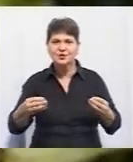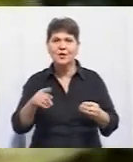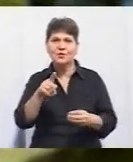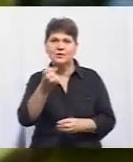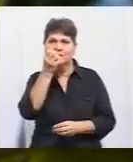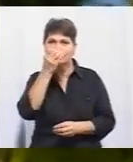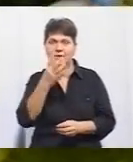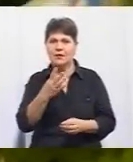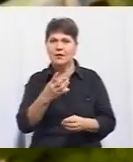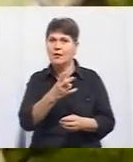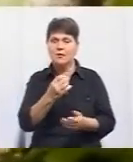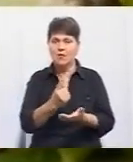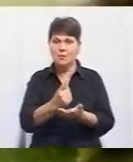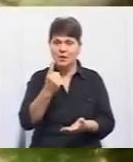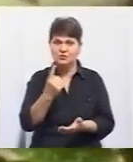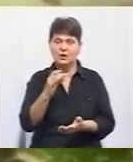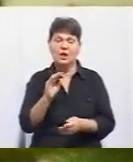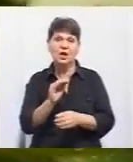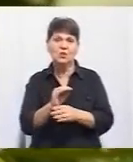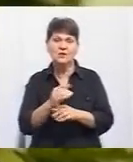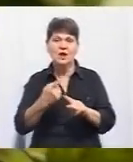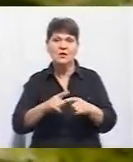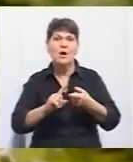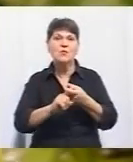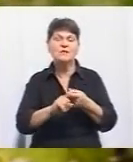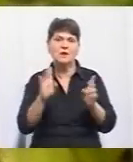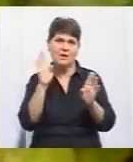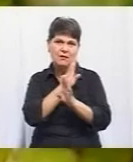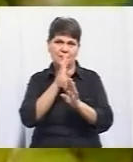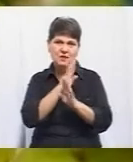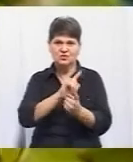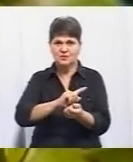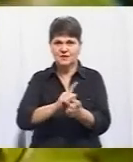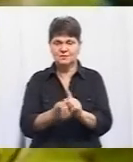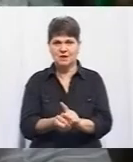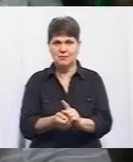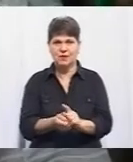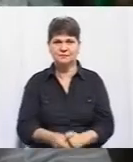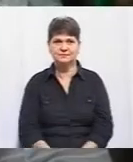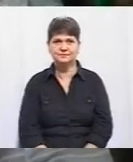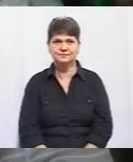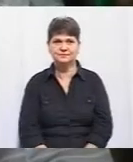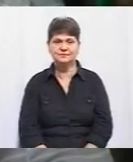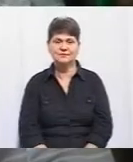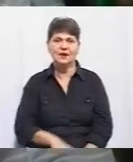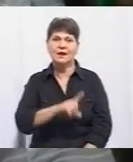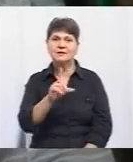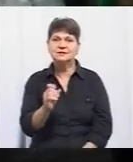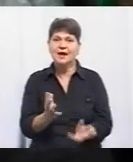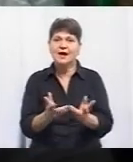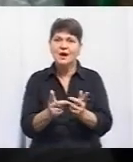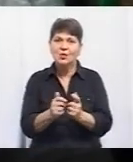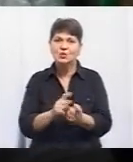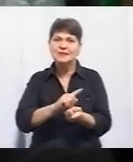трапляється не вперше. І додає, це пов'язано із кліматичними змінами. За рахунок зміни